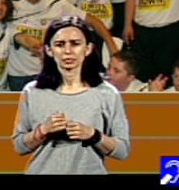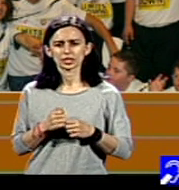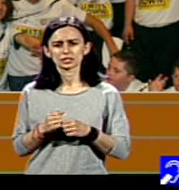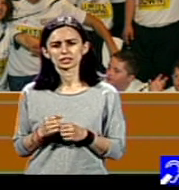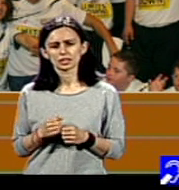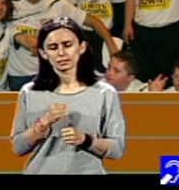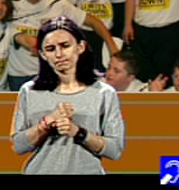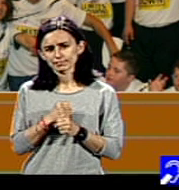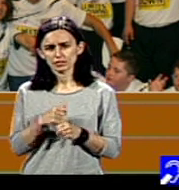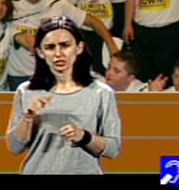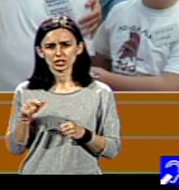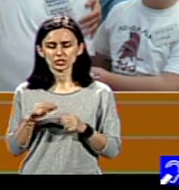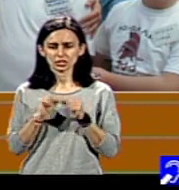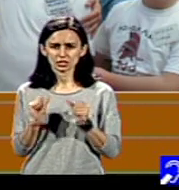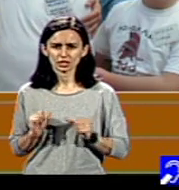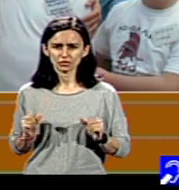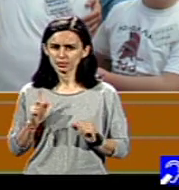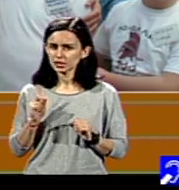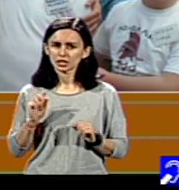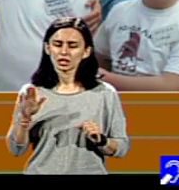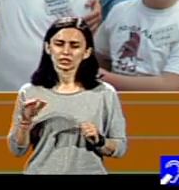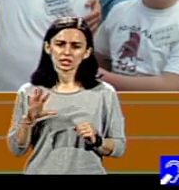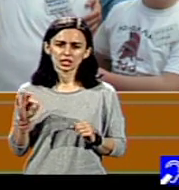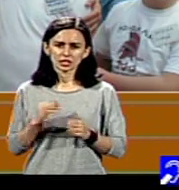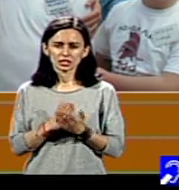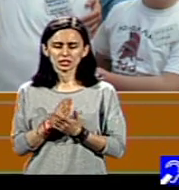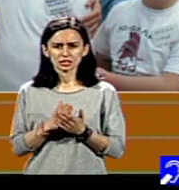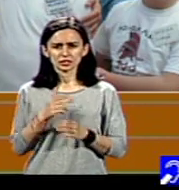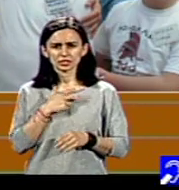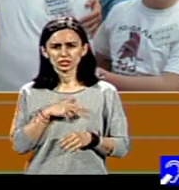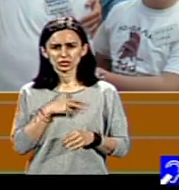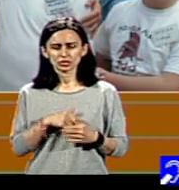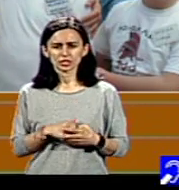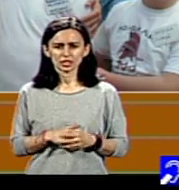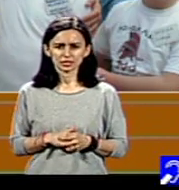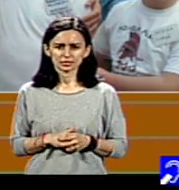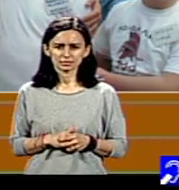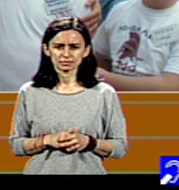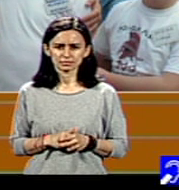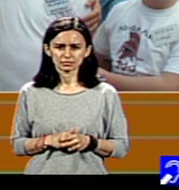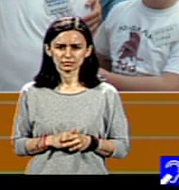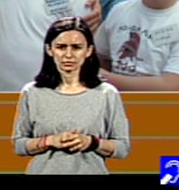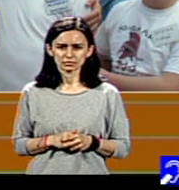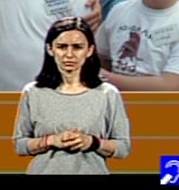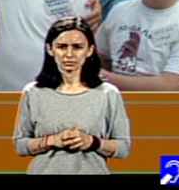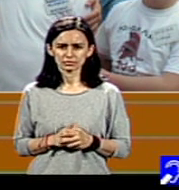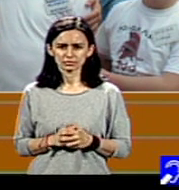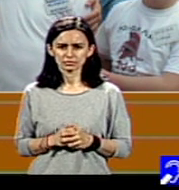neavând alte servicii sociale la care să apelez. Și ulterior, venitorile